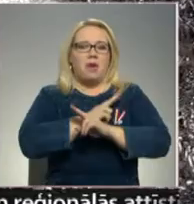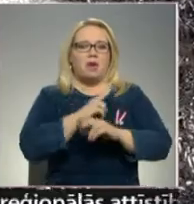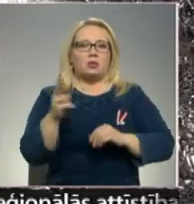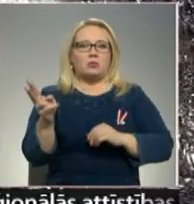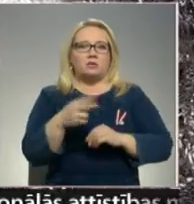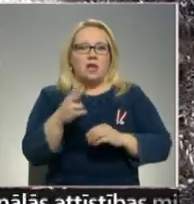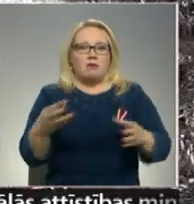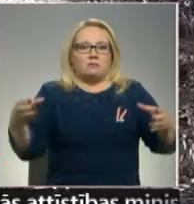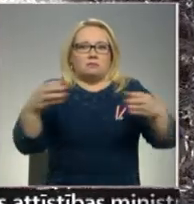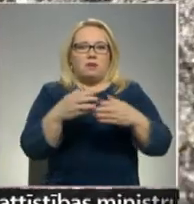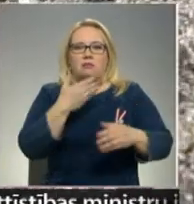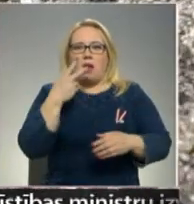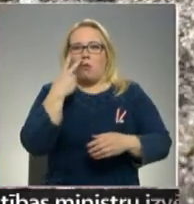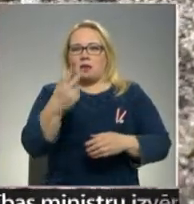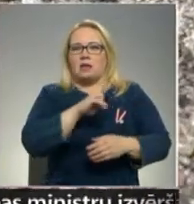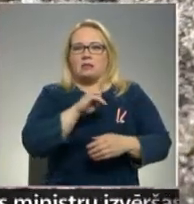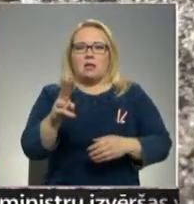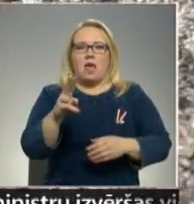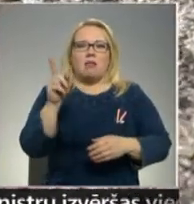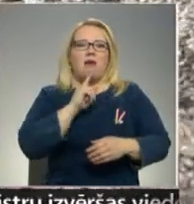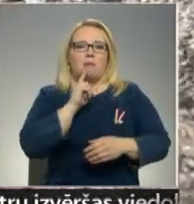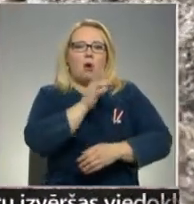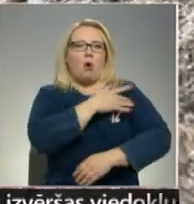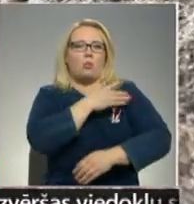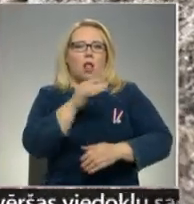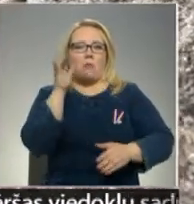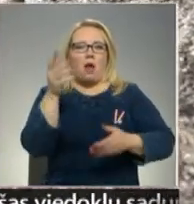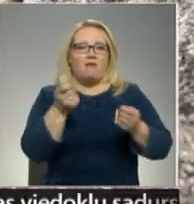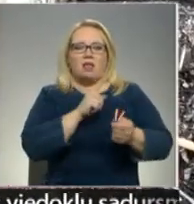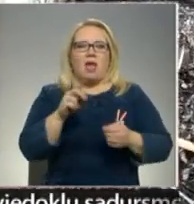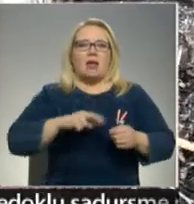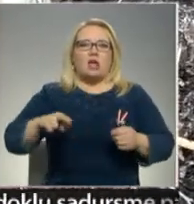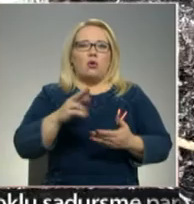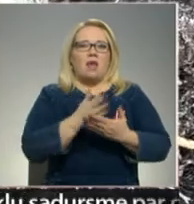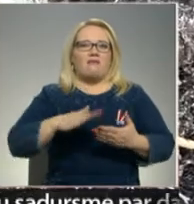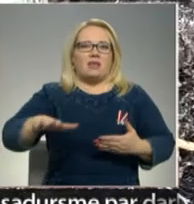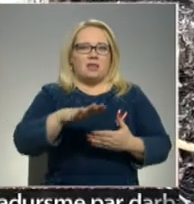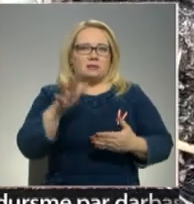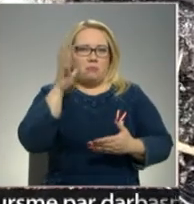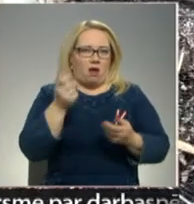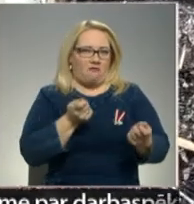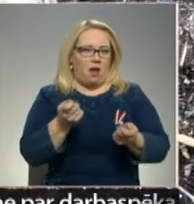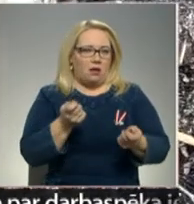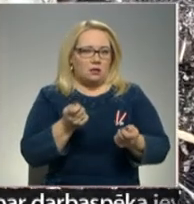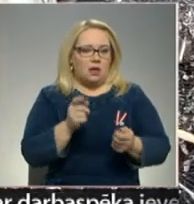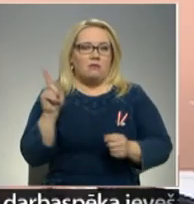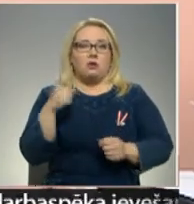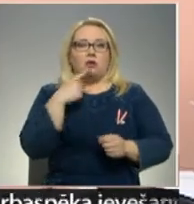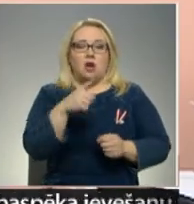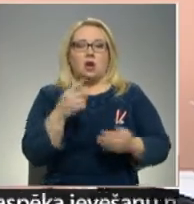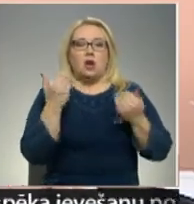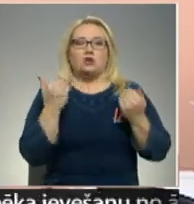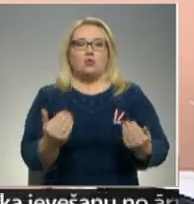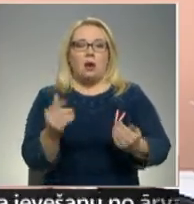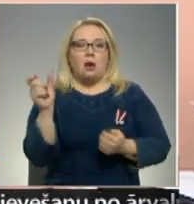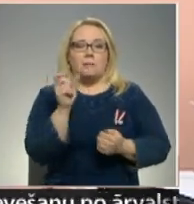vienkops neatsars redzējas ne Liepās komunālā pārvalda, ne reģionālā vidas pārvalda. Šobrīd mums vairs nav